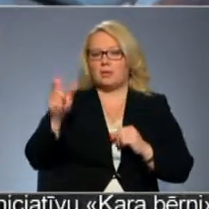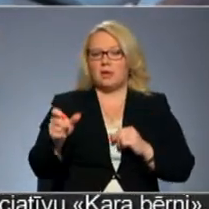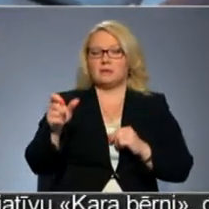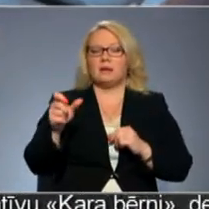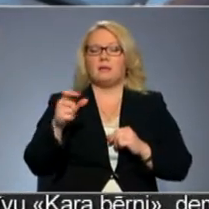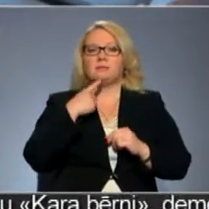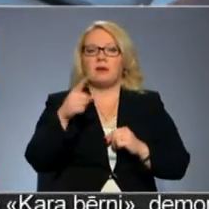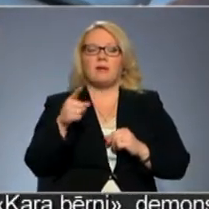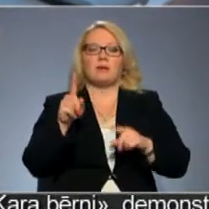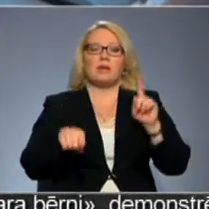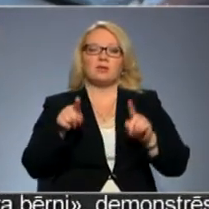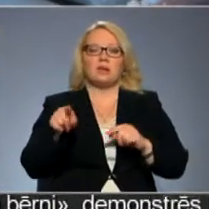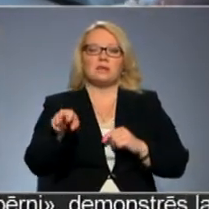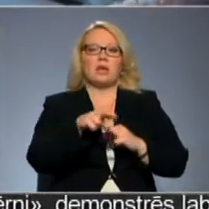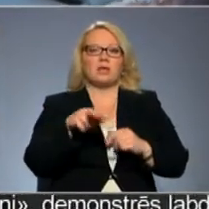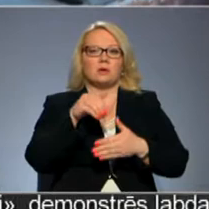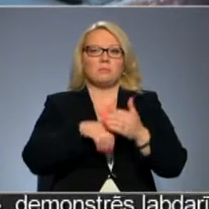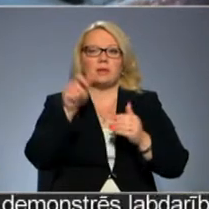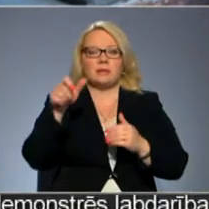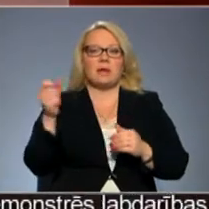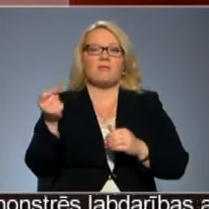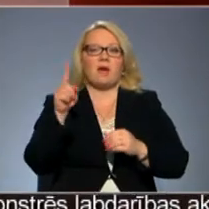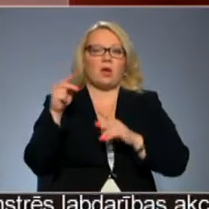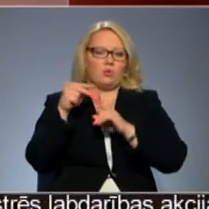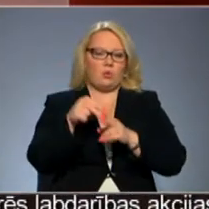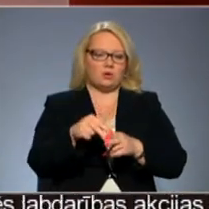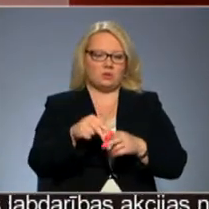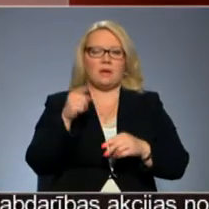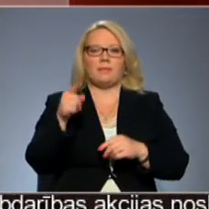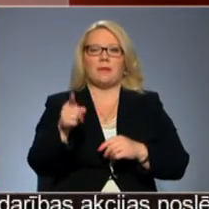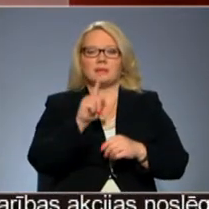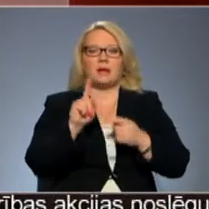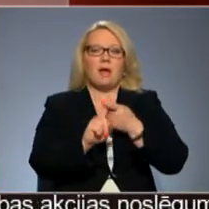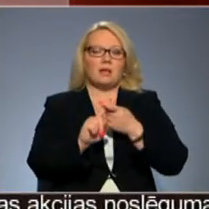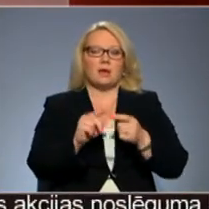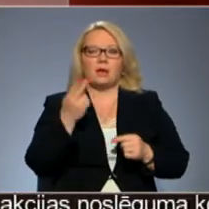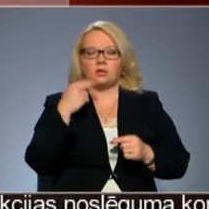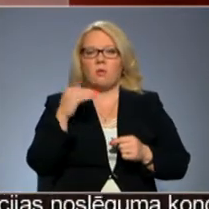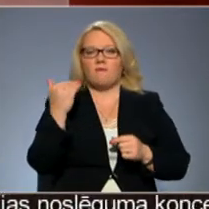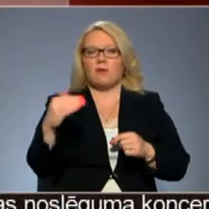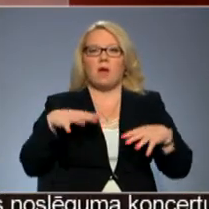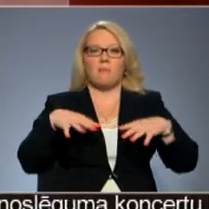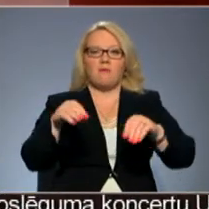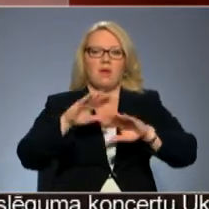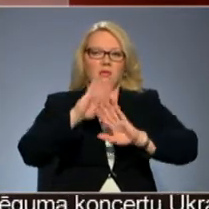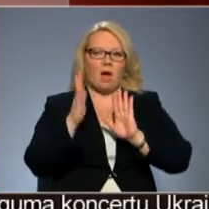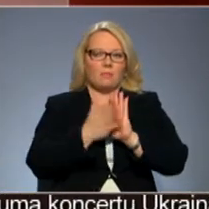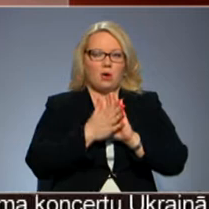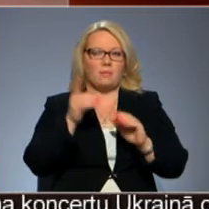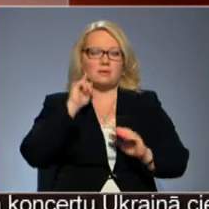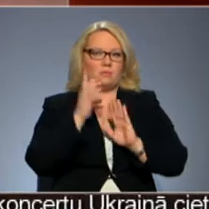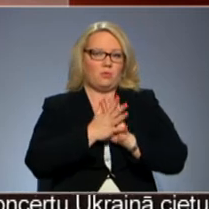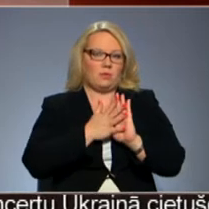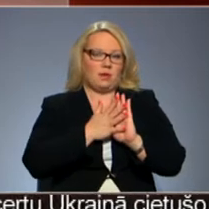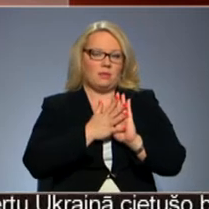neizslēdz, ka dažviet reģionos pasnieki ir vairāk noslogoti. Tas ir atkrīts no viņa paveita apjoms, jo,